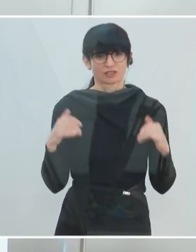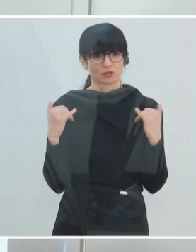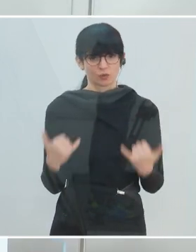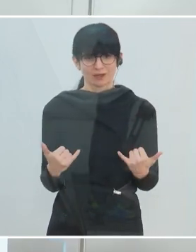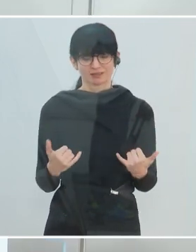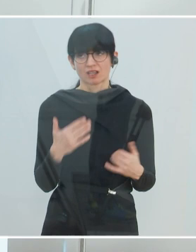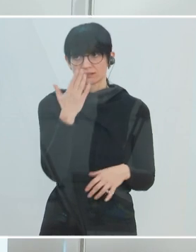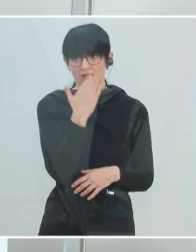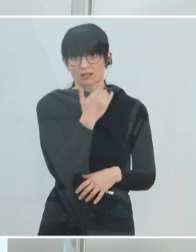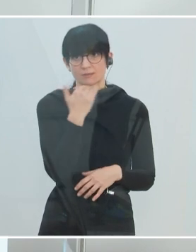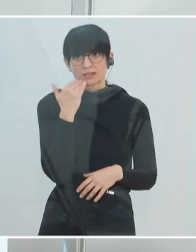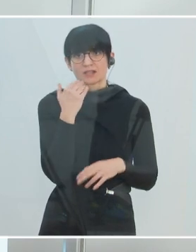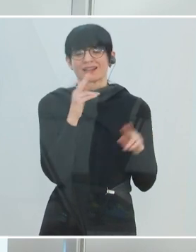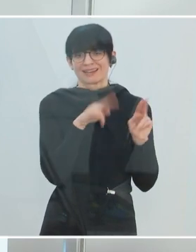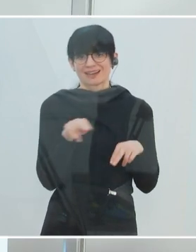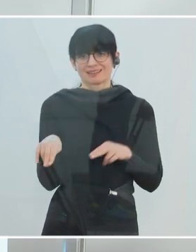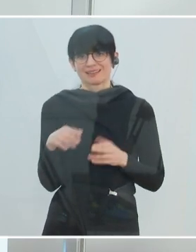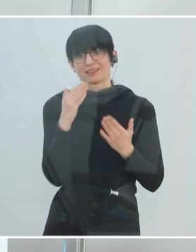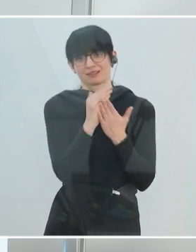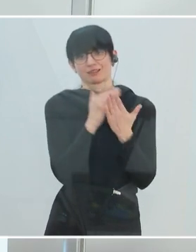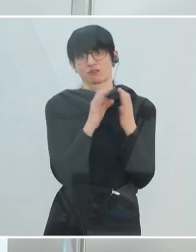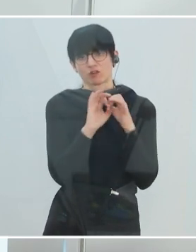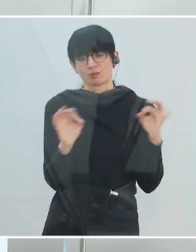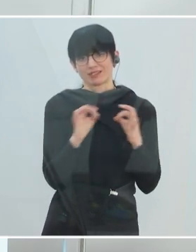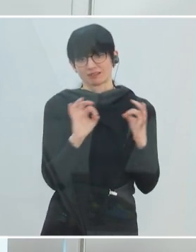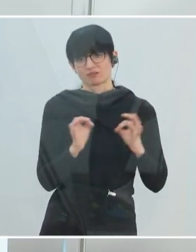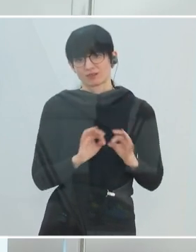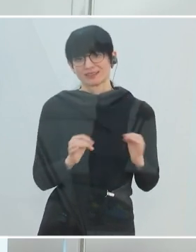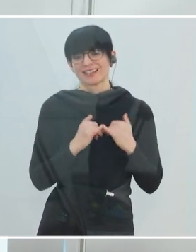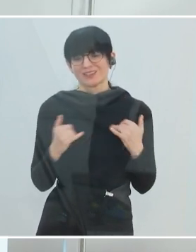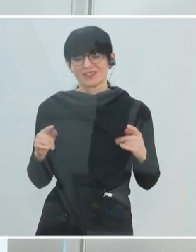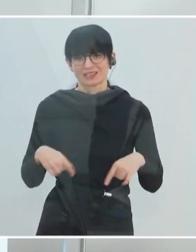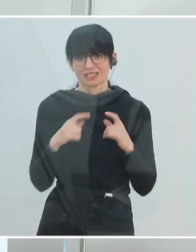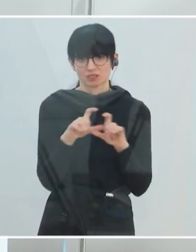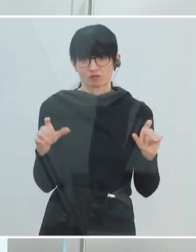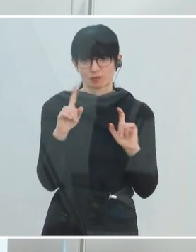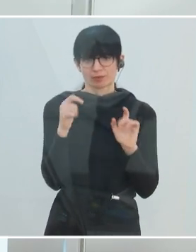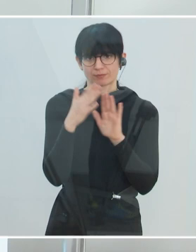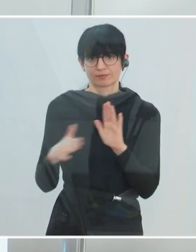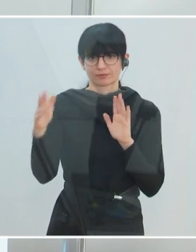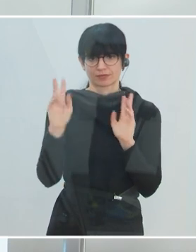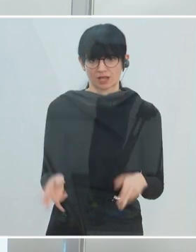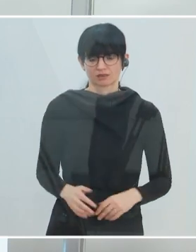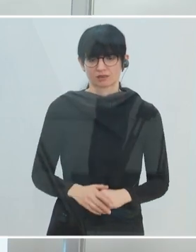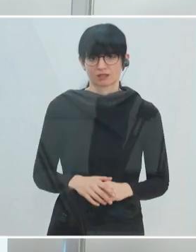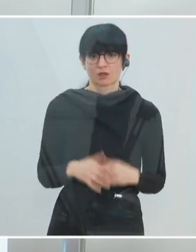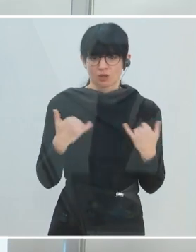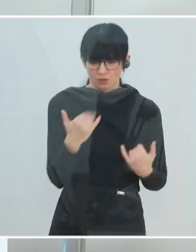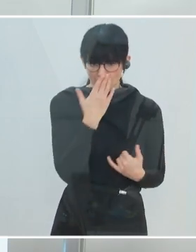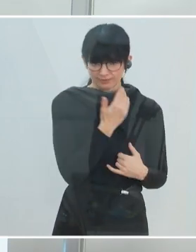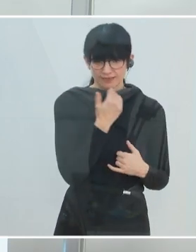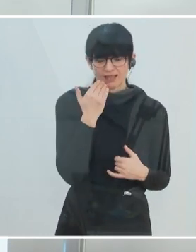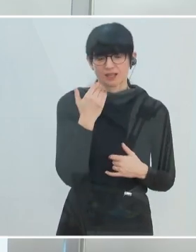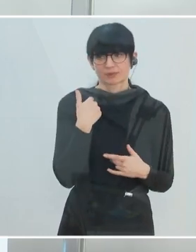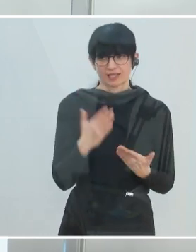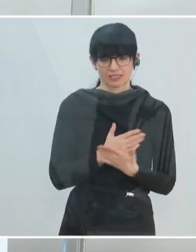Nachmittag die rechtlichen Voraussetzungen dafür. Bundesratssitzung, die heute Nachmittag stattfindet, extra zu diesem